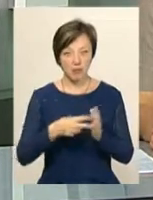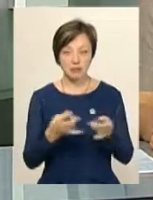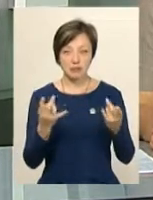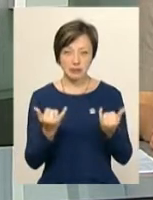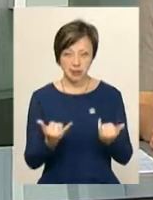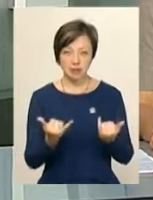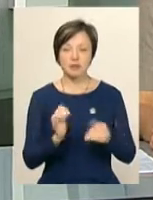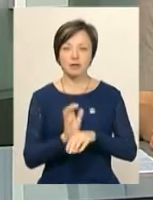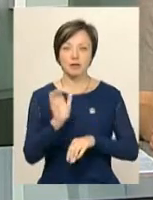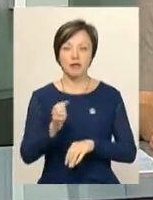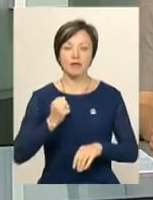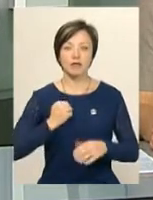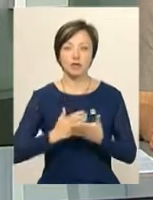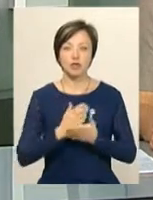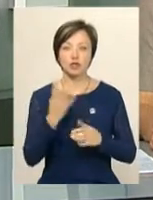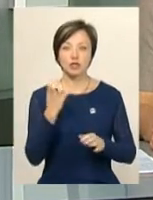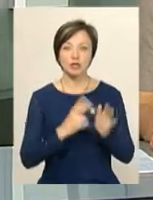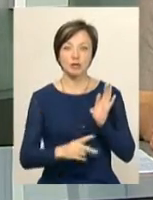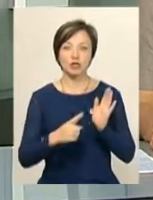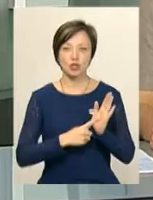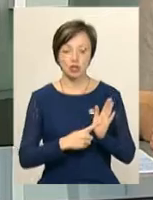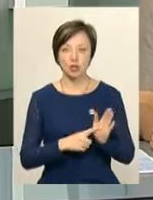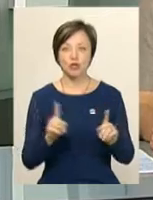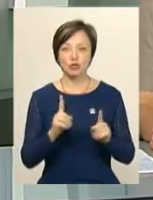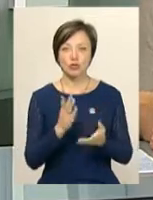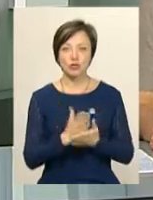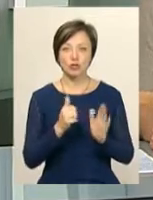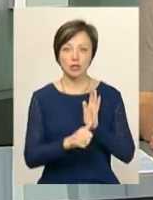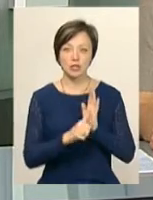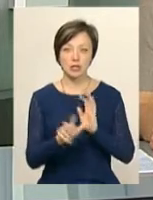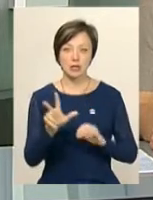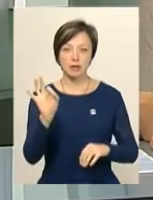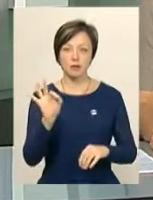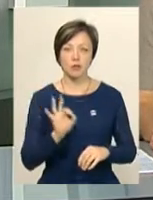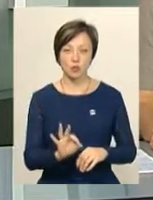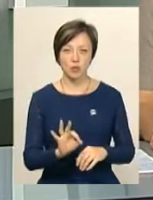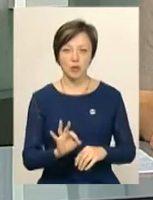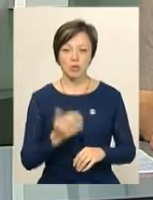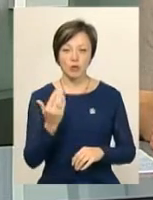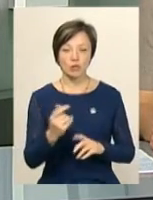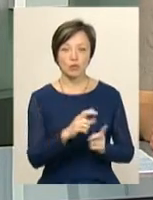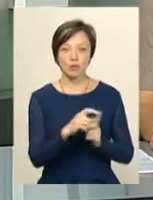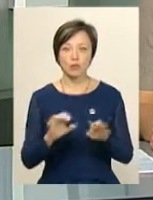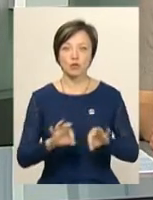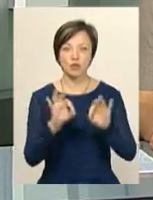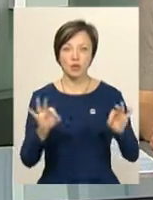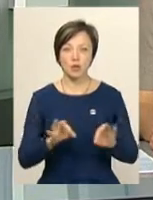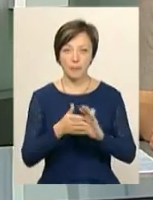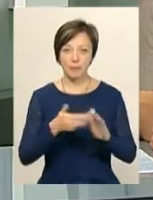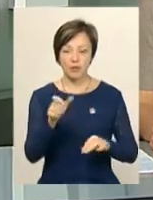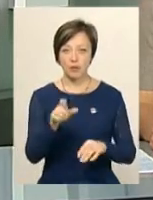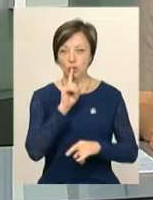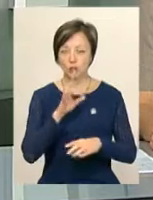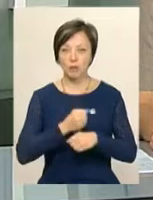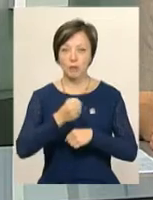наразі до війська відправлено 476, що становить 63%. За його словами, жоден призовник не буде